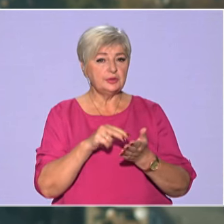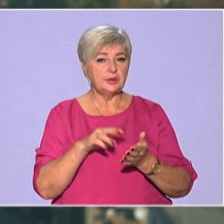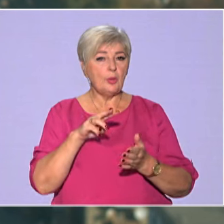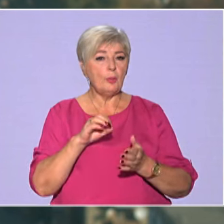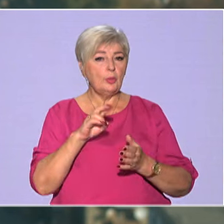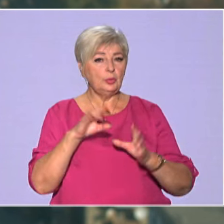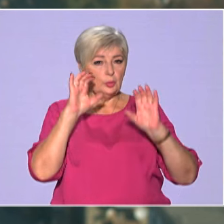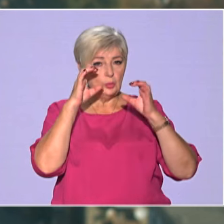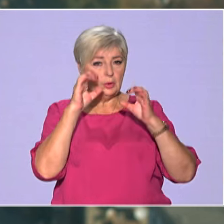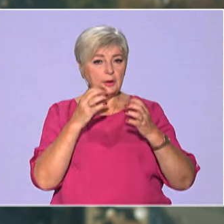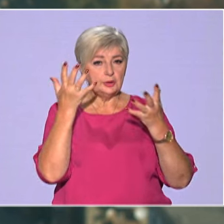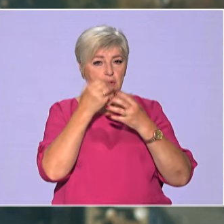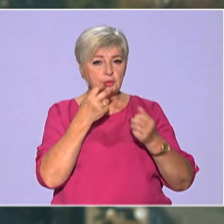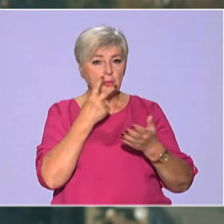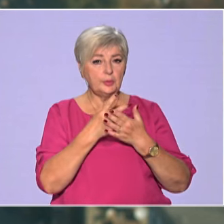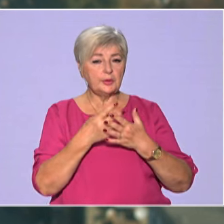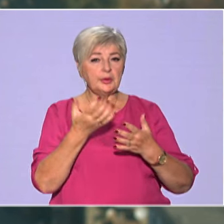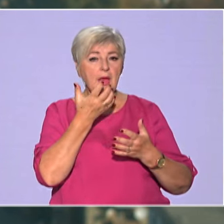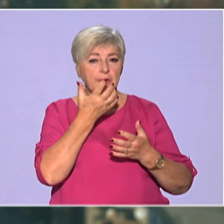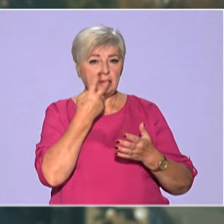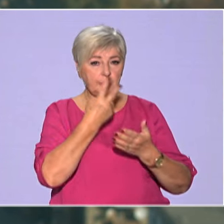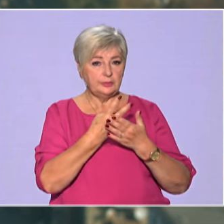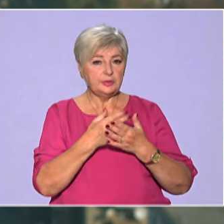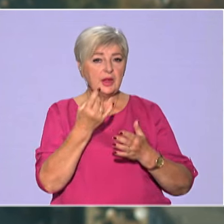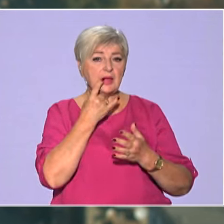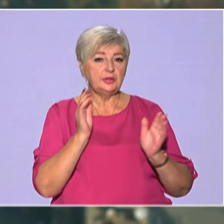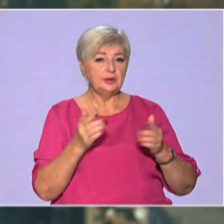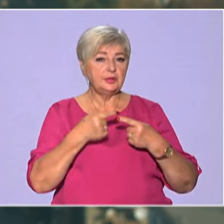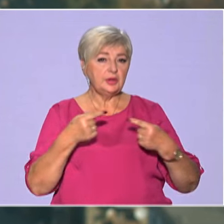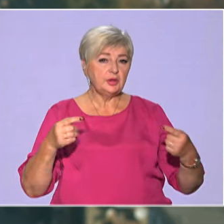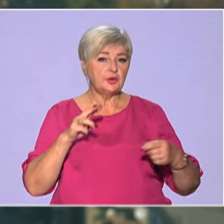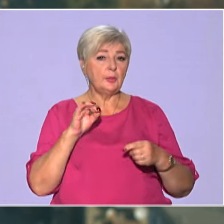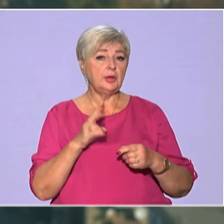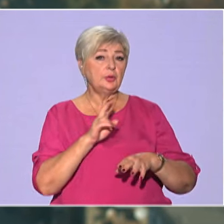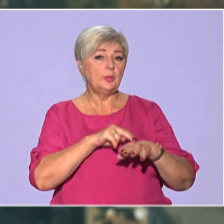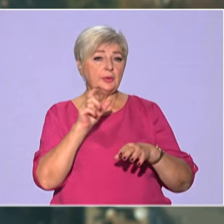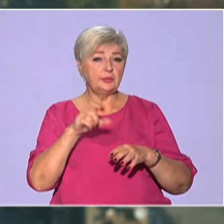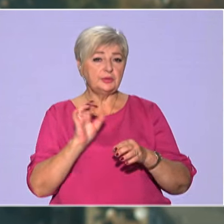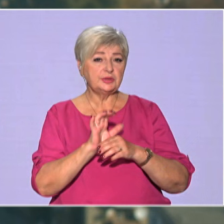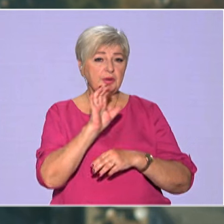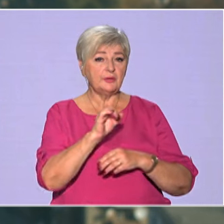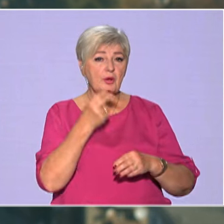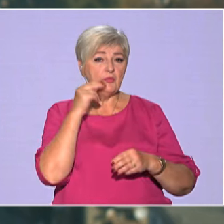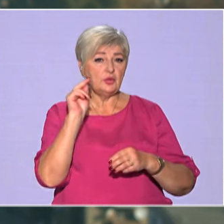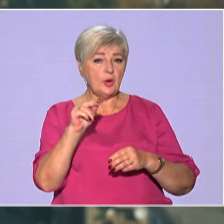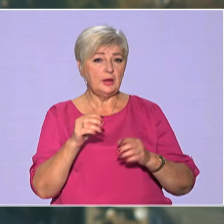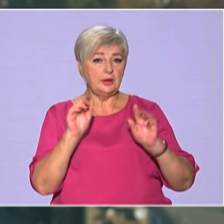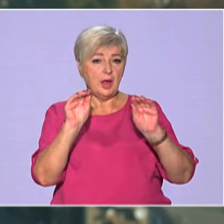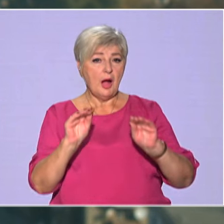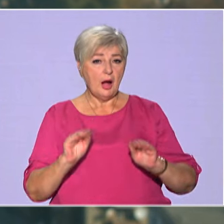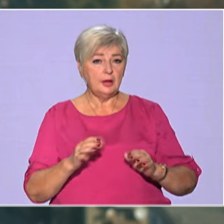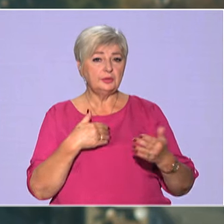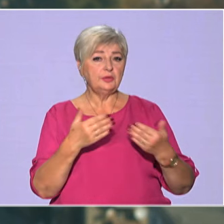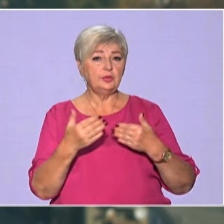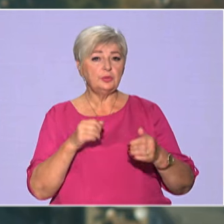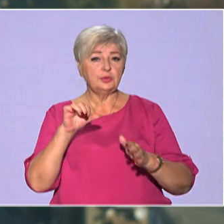монокулярнічного бачення, тепловізори, генератори та інше майно. Правоохоронці скерували обвинувальний акт відносно